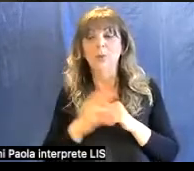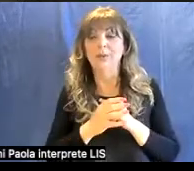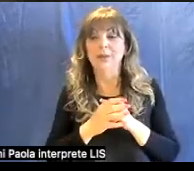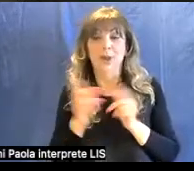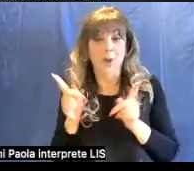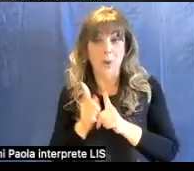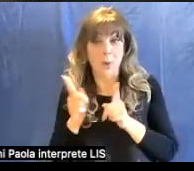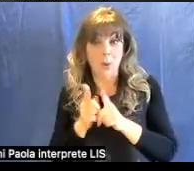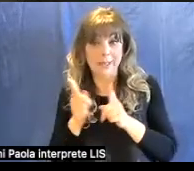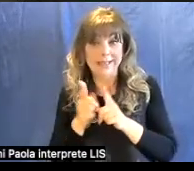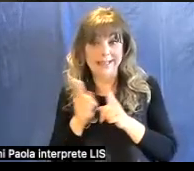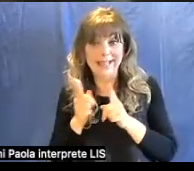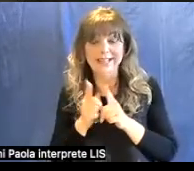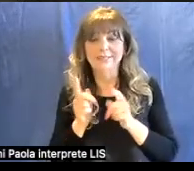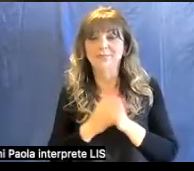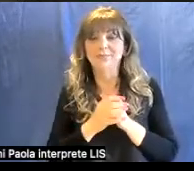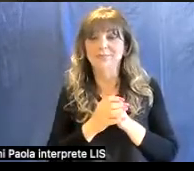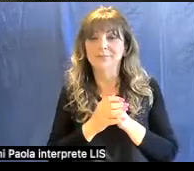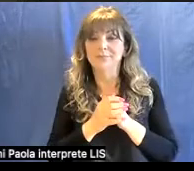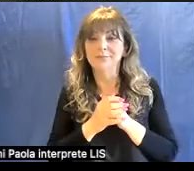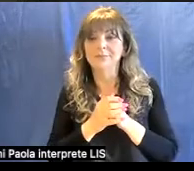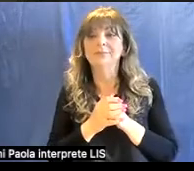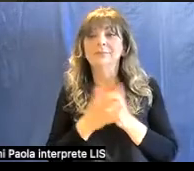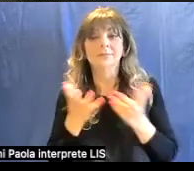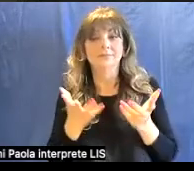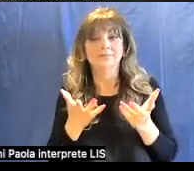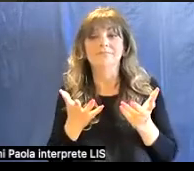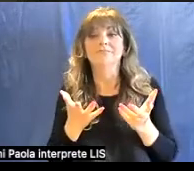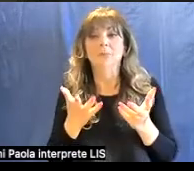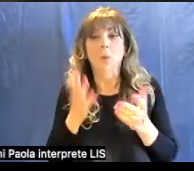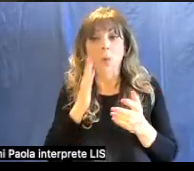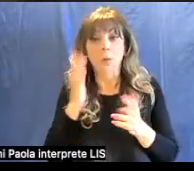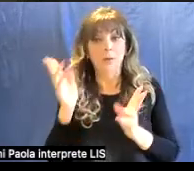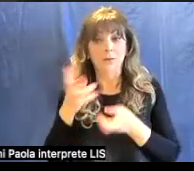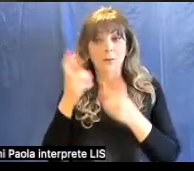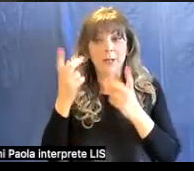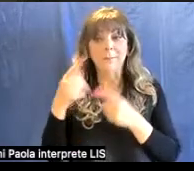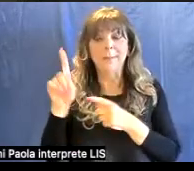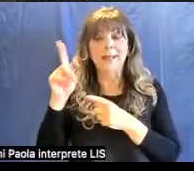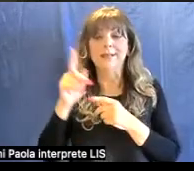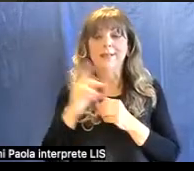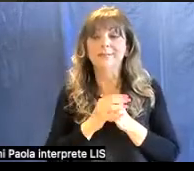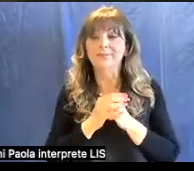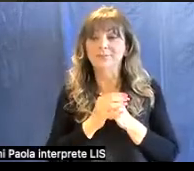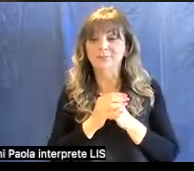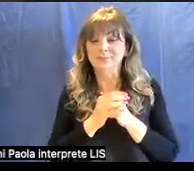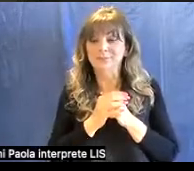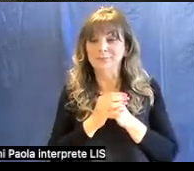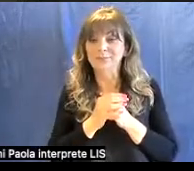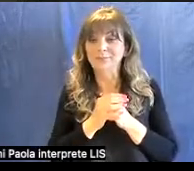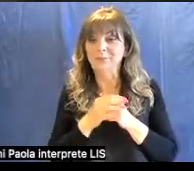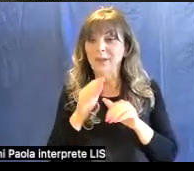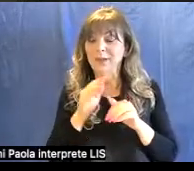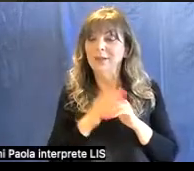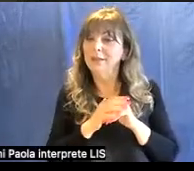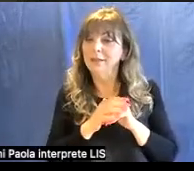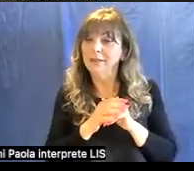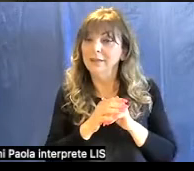corte che hanno trovato come applicazione quella dell'utilizzo